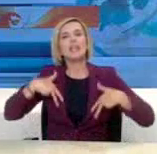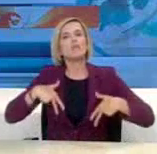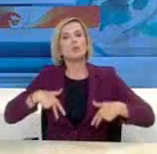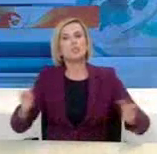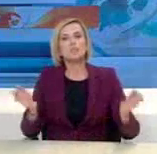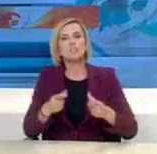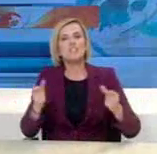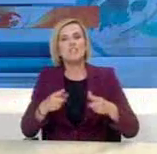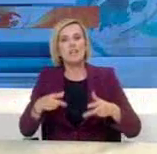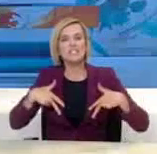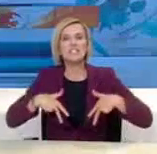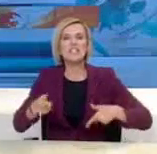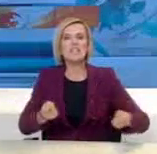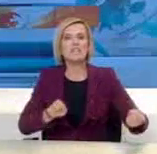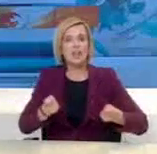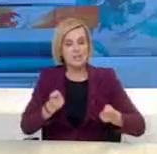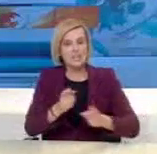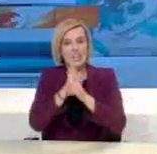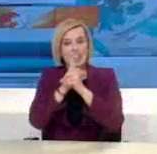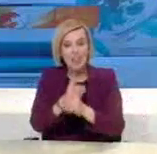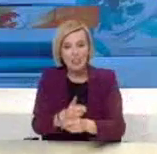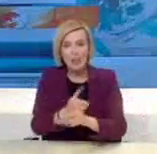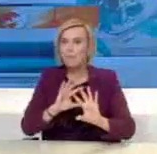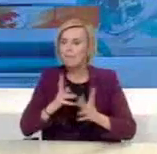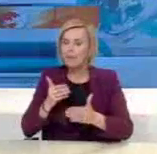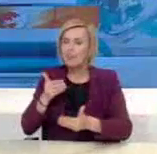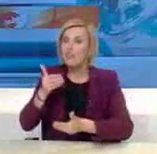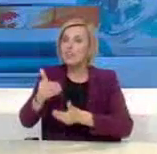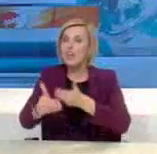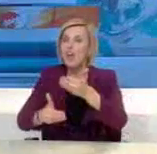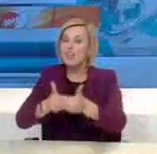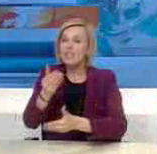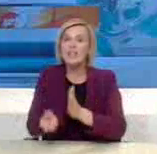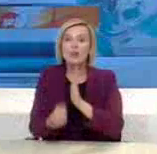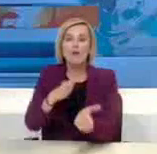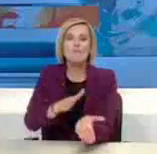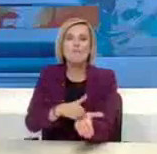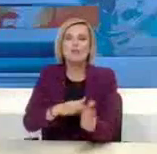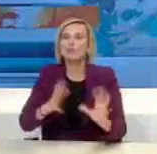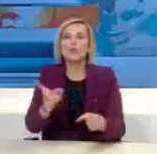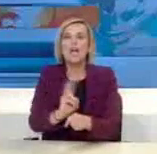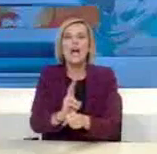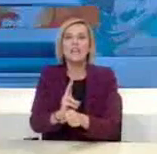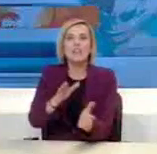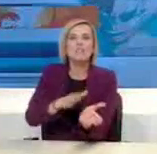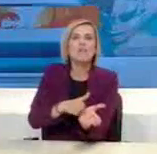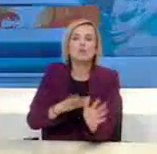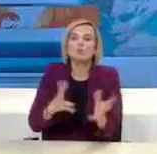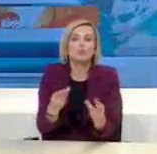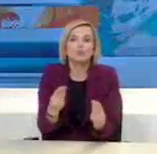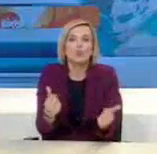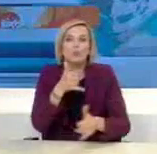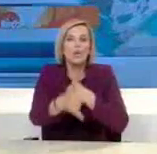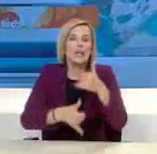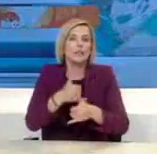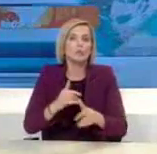αναφερθεί πιο εξειδικευμένα στις διαδικασίες που αφορούν στις βεβαιώσεις μετακίνησης εργαζομένων και πολιτών.